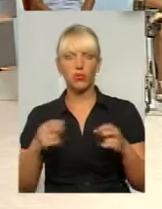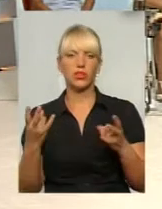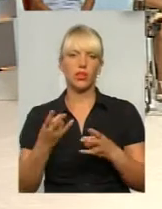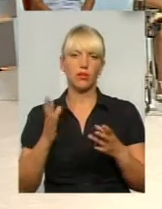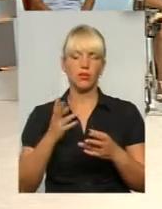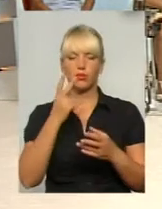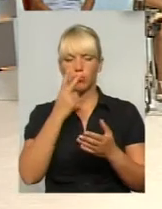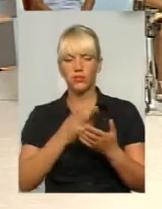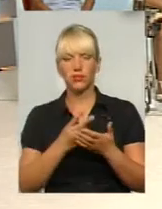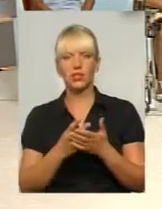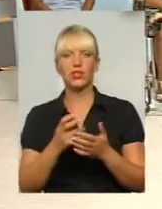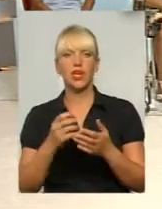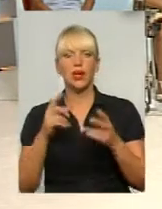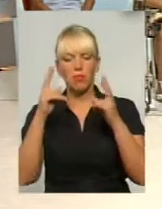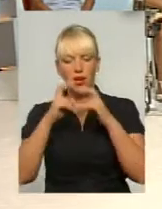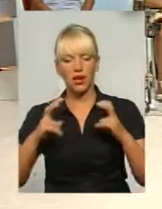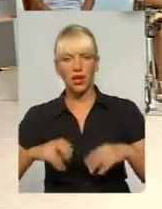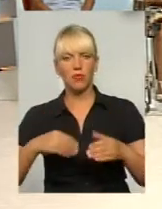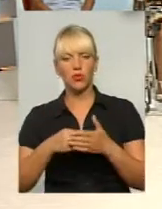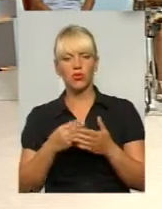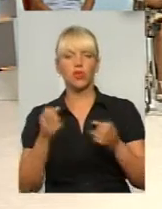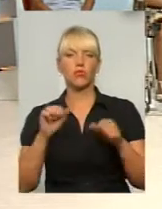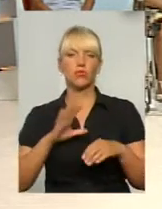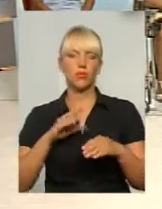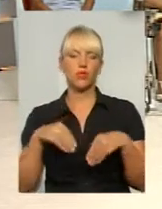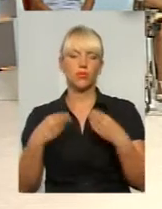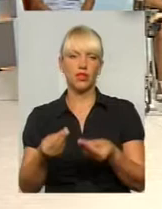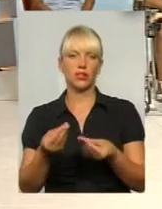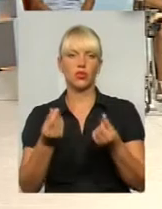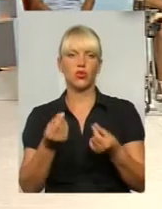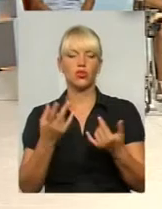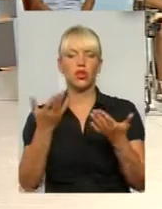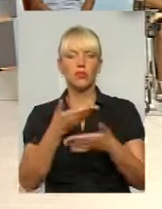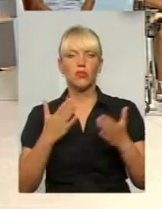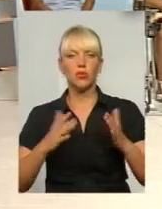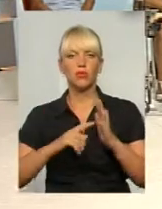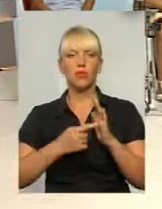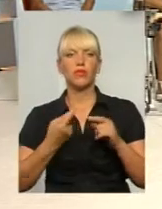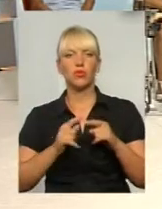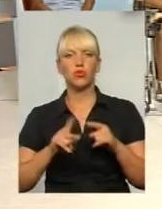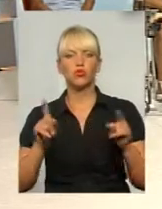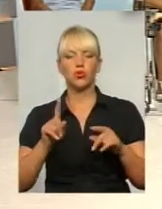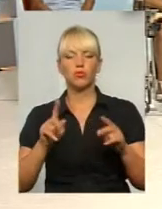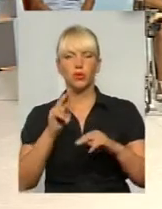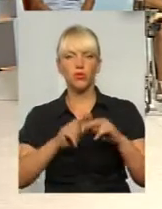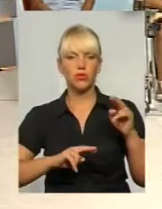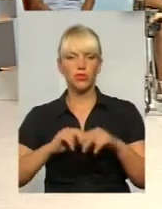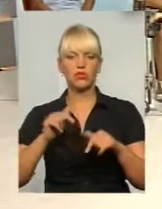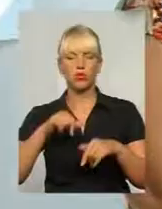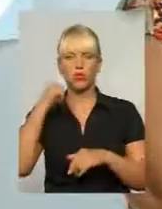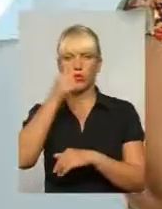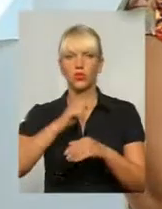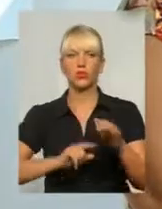трошки грошей дати, але ми будемо наполягати на тому, щоб дійсно почалася ця будівля в цьому році. Тому що